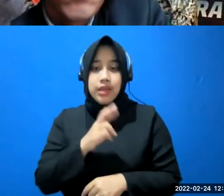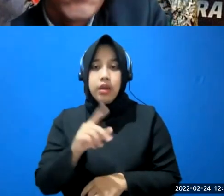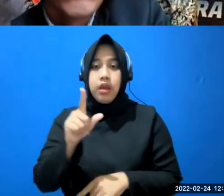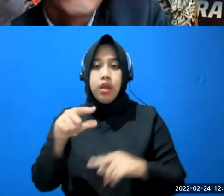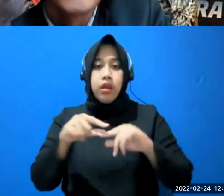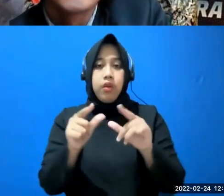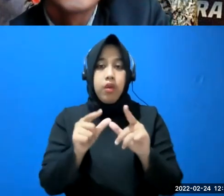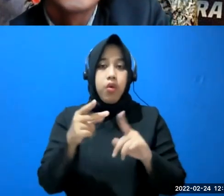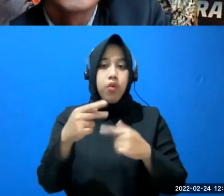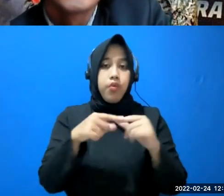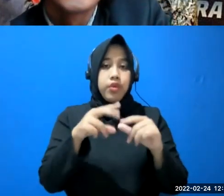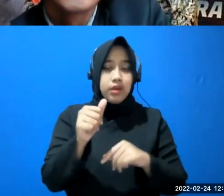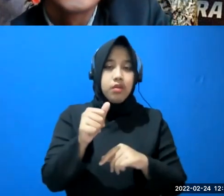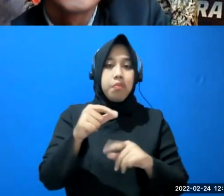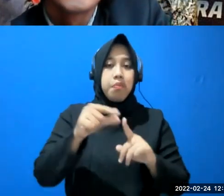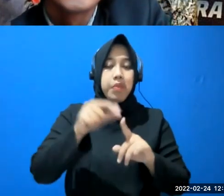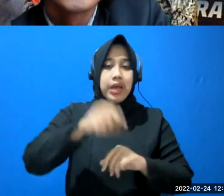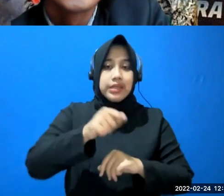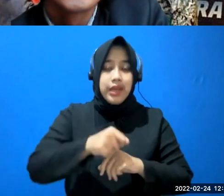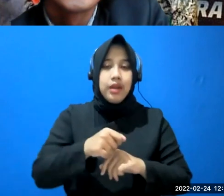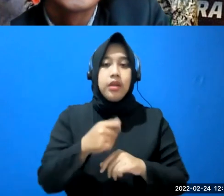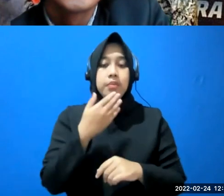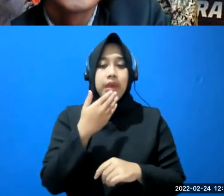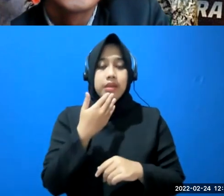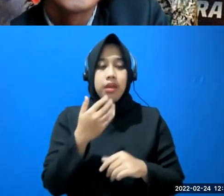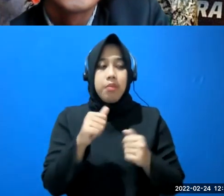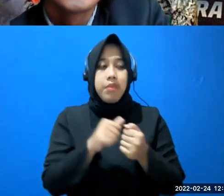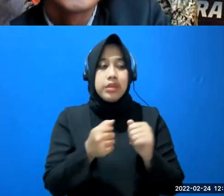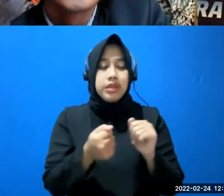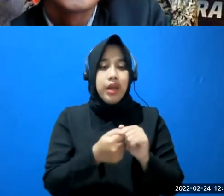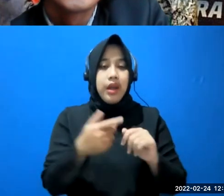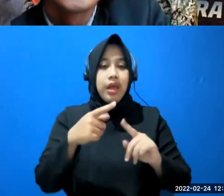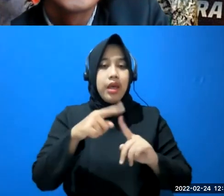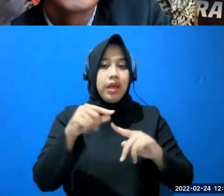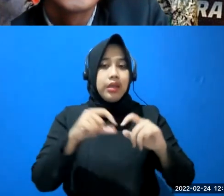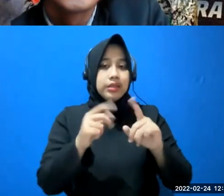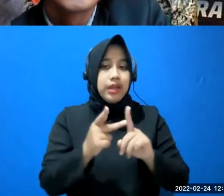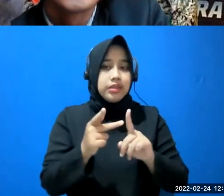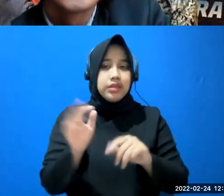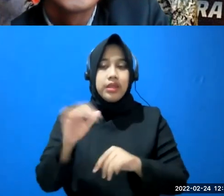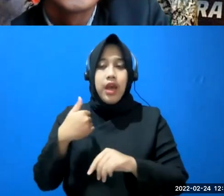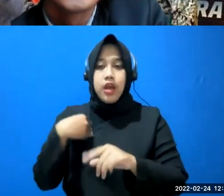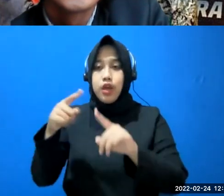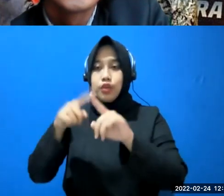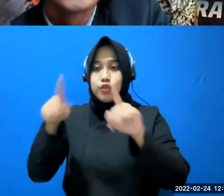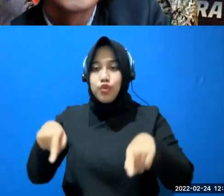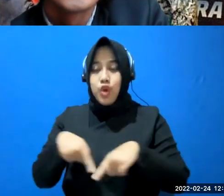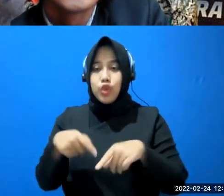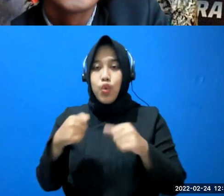hubungannya basicnya di dasar atas dasar trust tidak ada trust tidak ada surat kuasa intinya itu